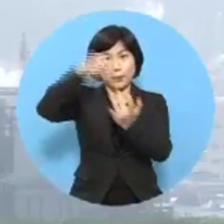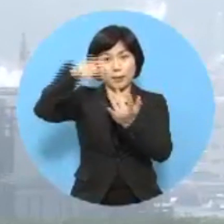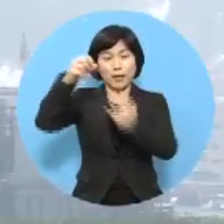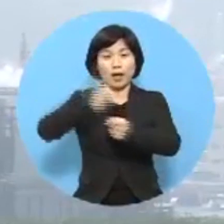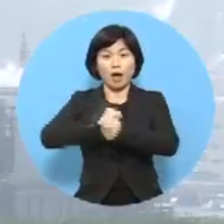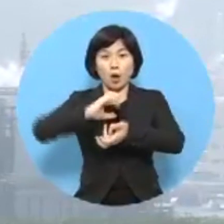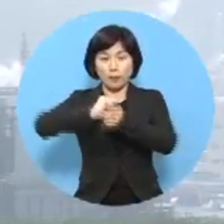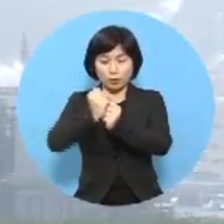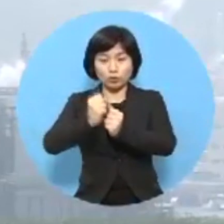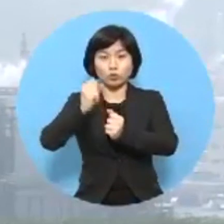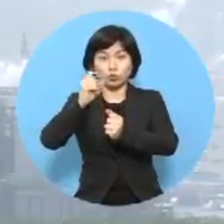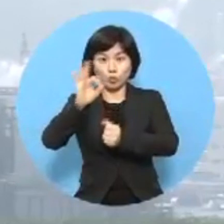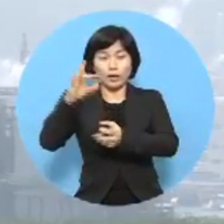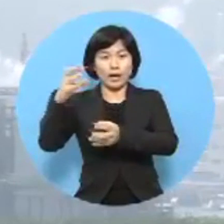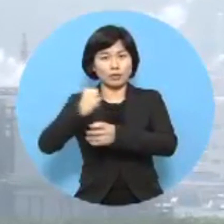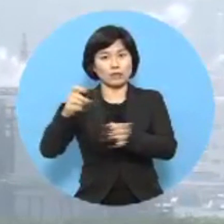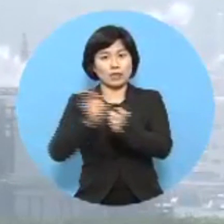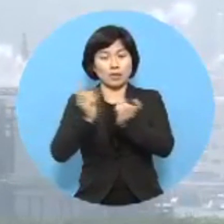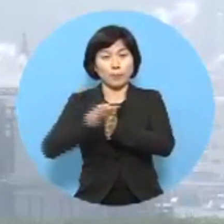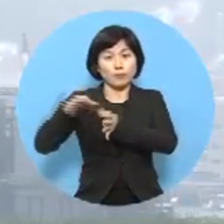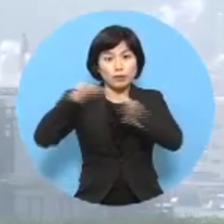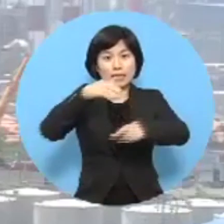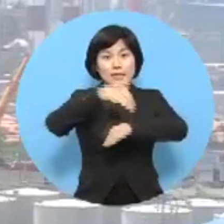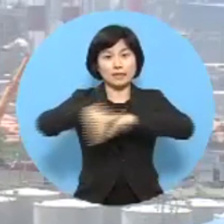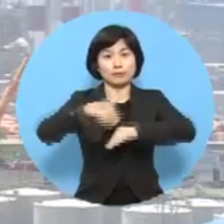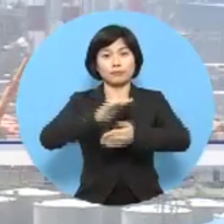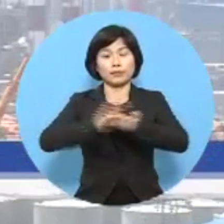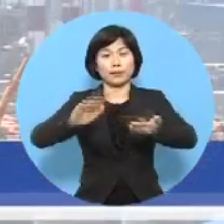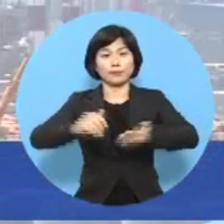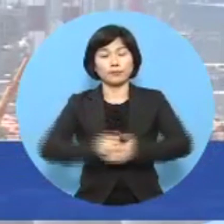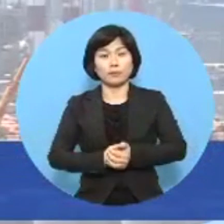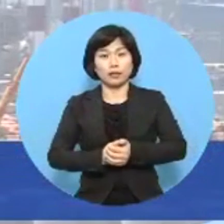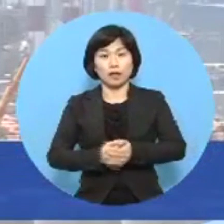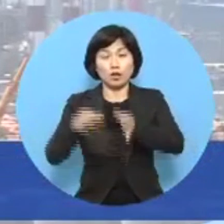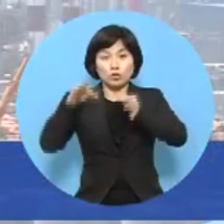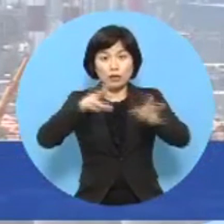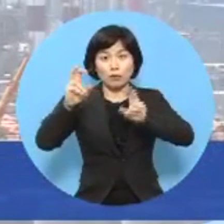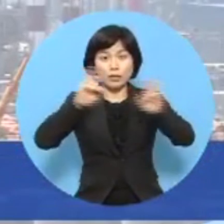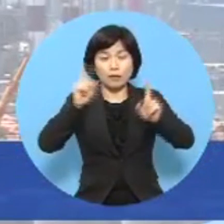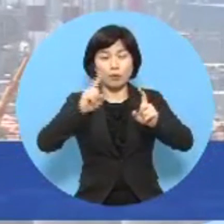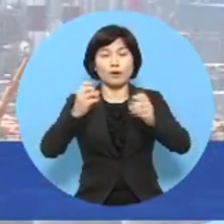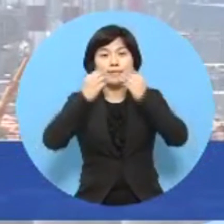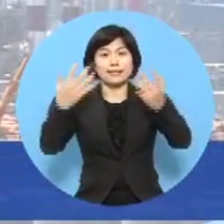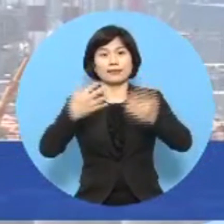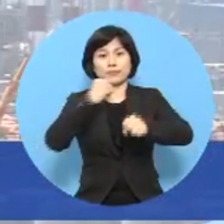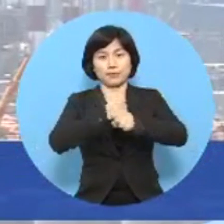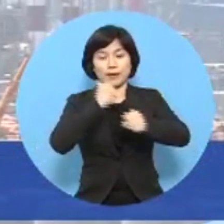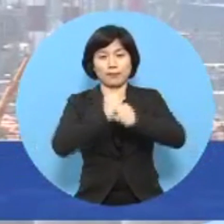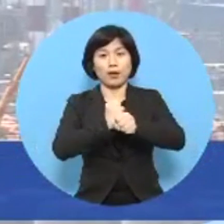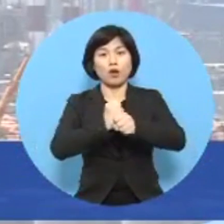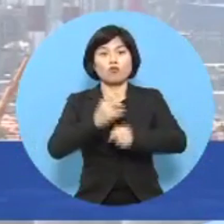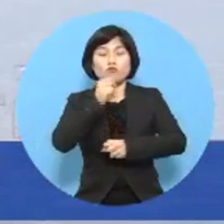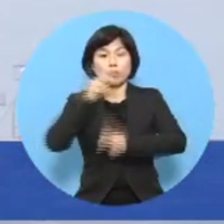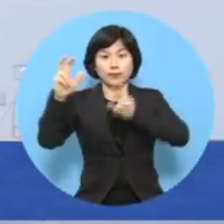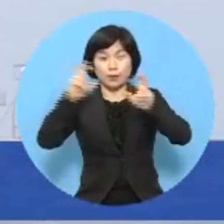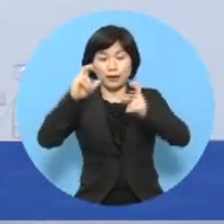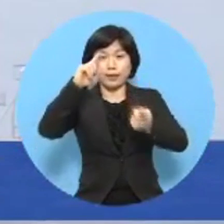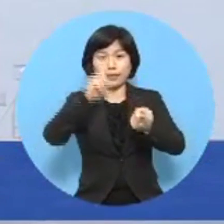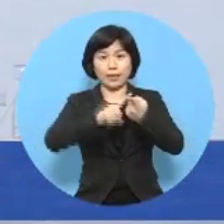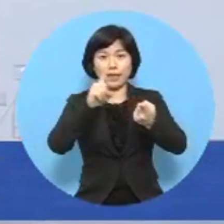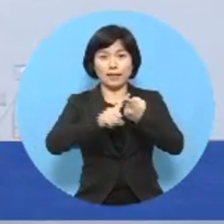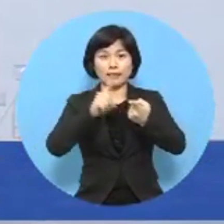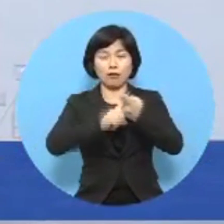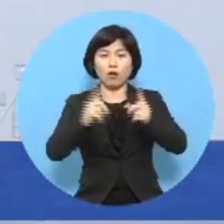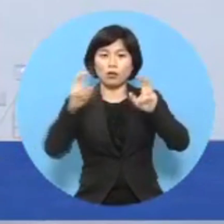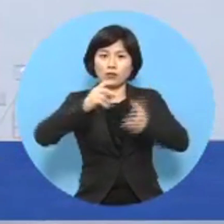펀드 자금에서 직접 투자하는 방식으로 운영됩니다. 투자 대상 기업은 창업, 벤처기업과 중소기업으로